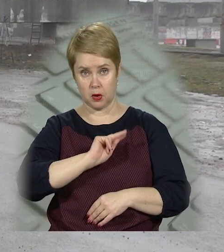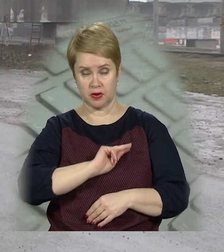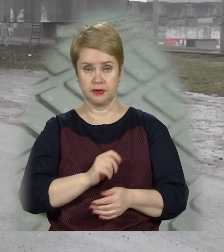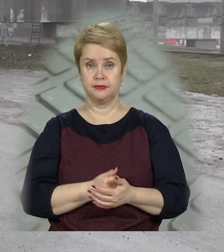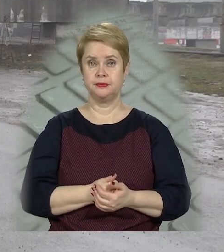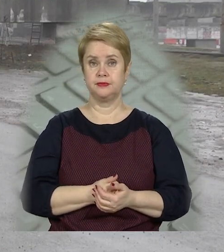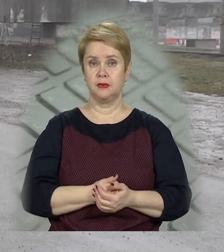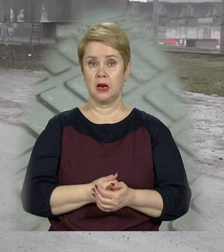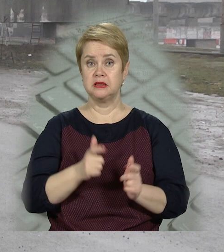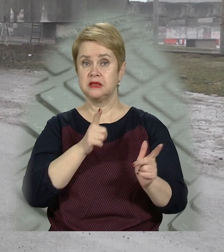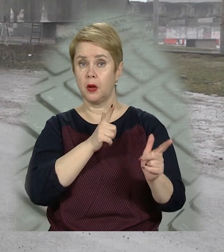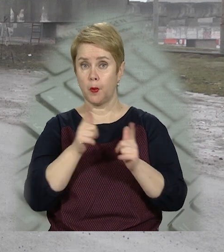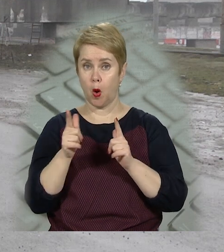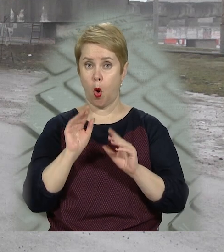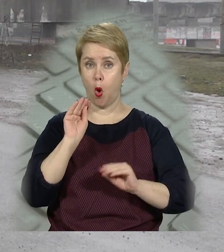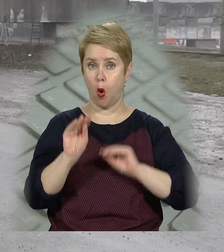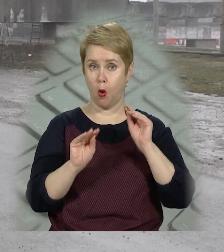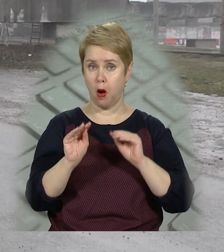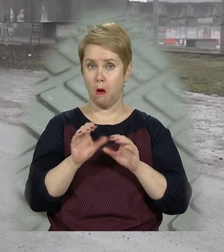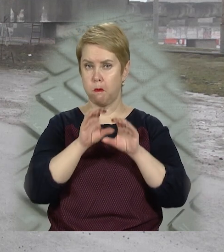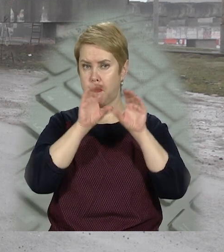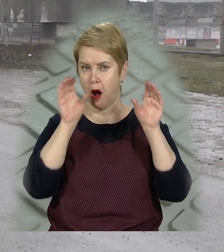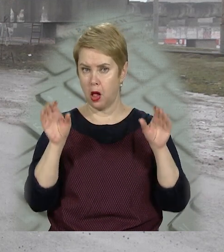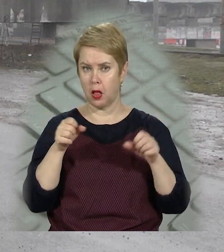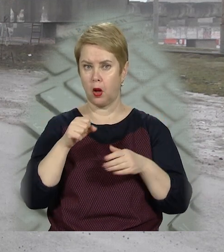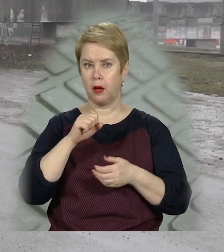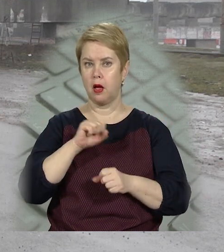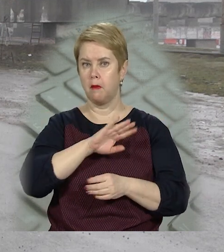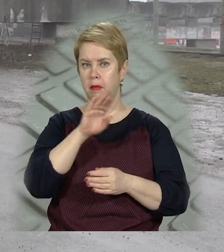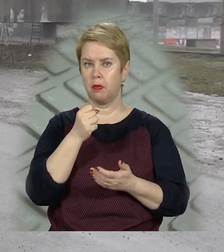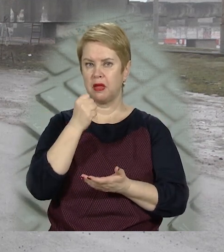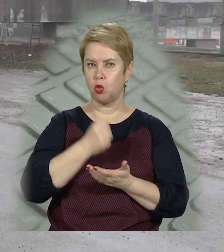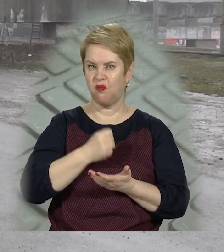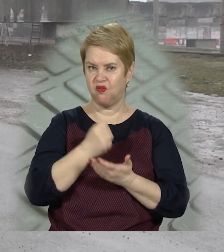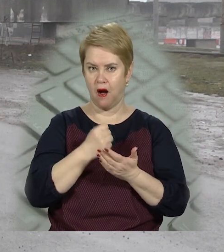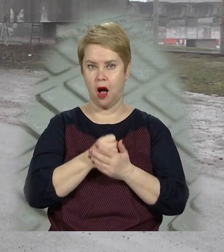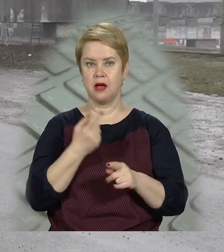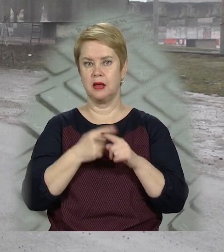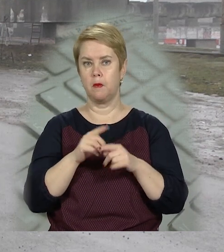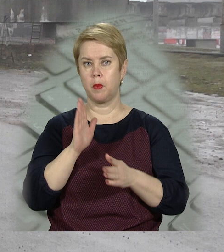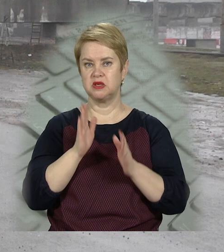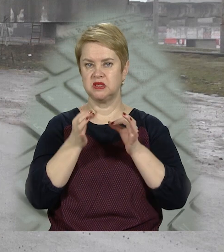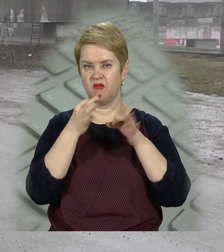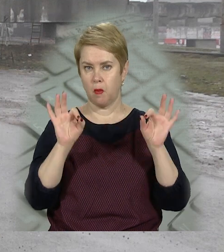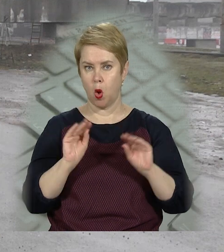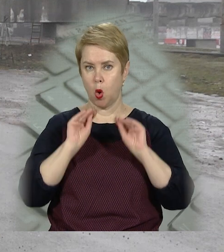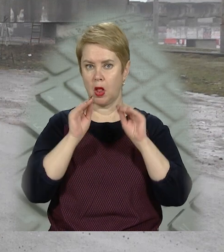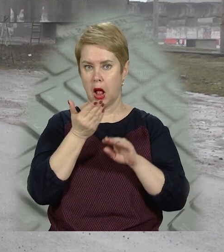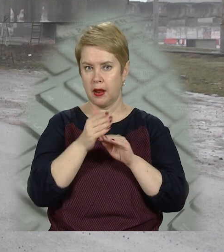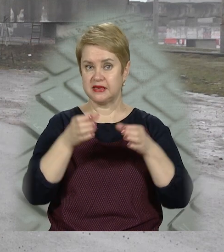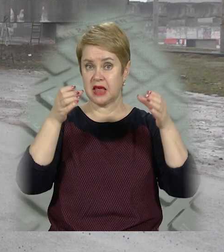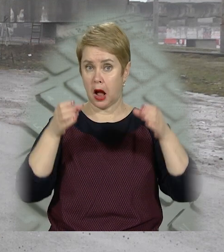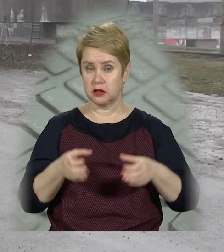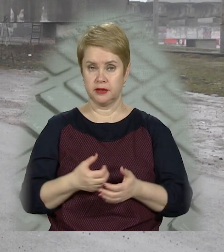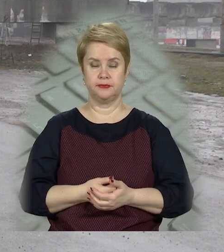Виконують роботи з підготовкою облаштування балок, бетонування підферменників. На проспекті Свободи встановлюють елементи